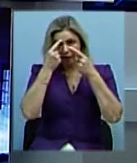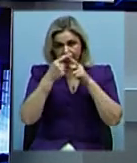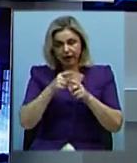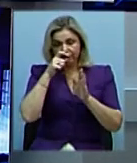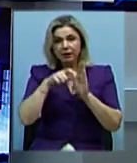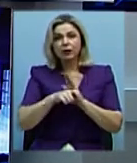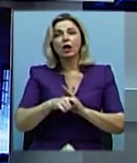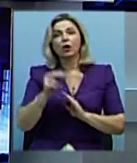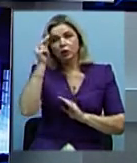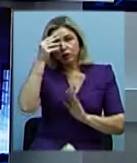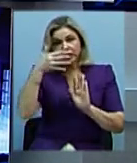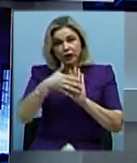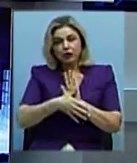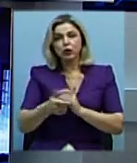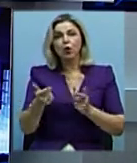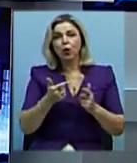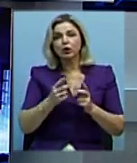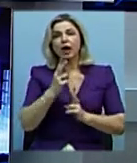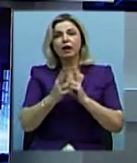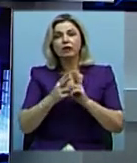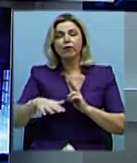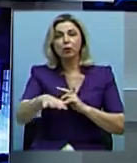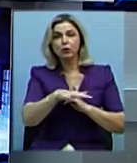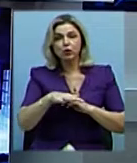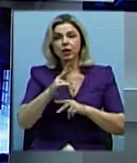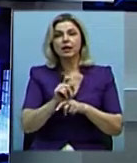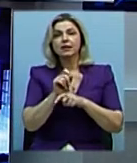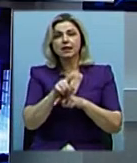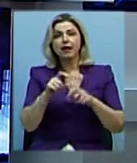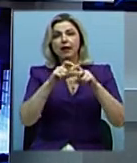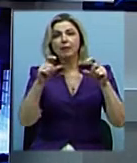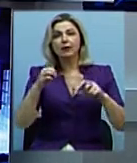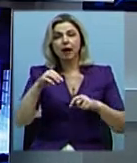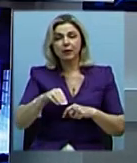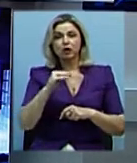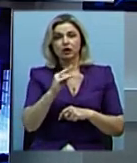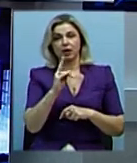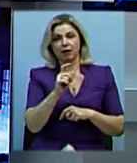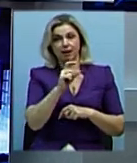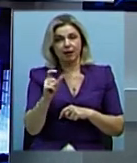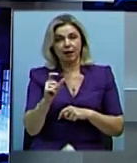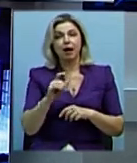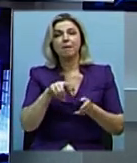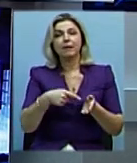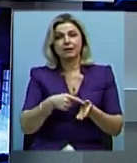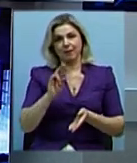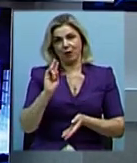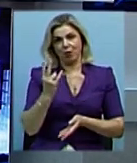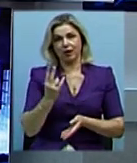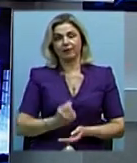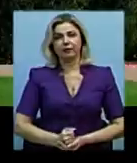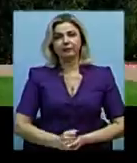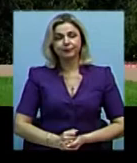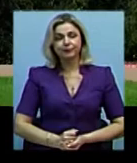дослідження. Готуються до реконструкції площі на замовлення Департаменту житлово-комунального господарства міста Миколаєва.